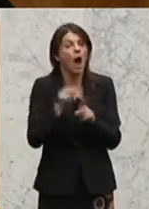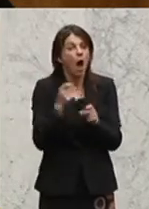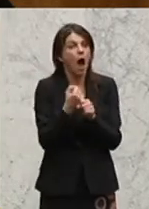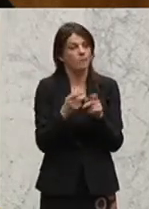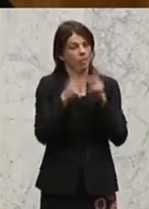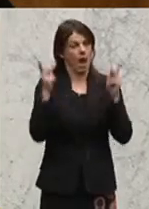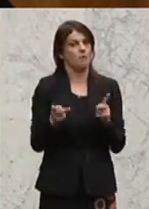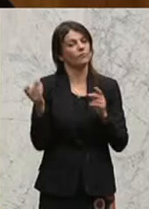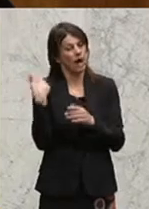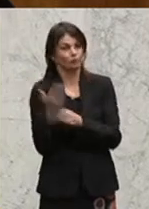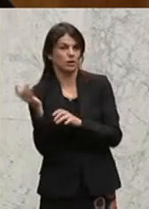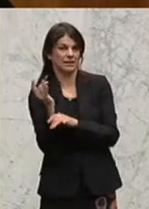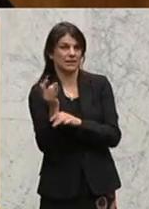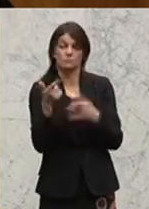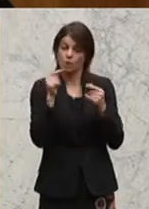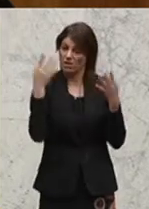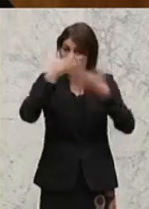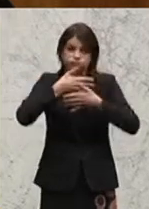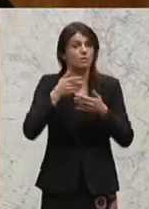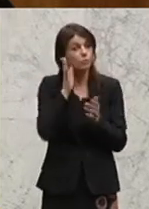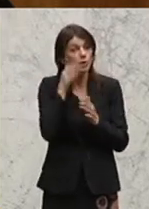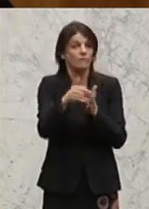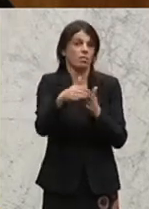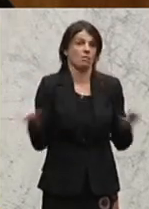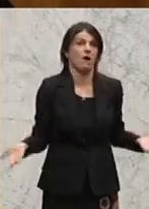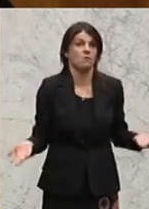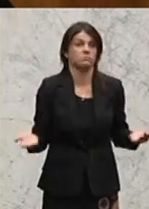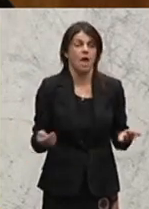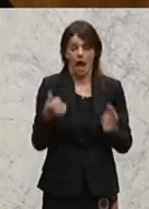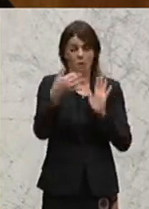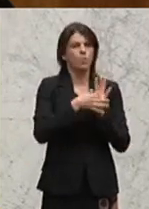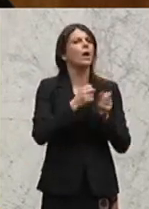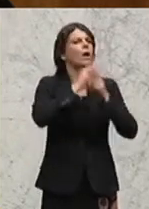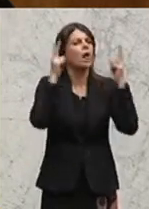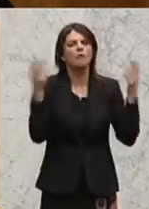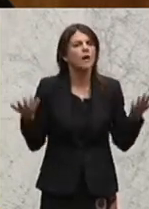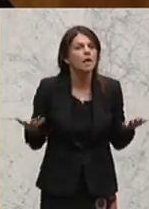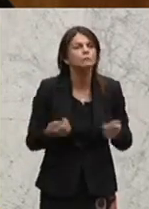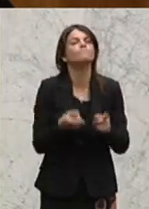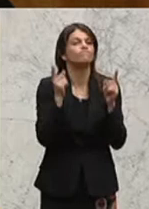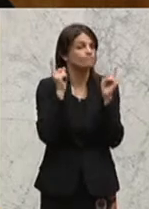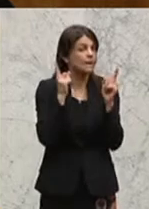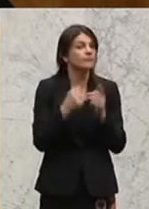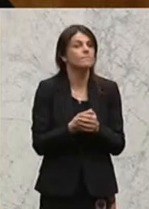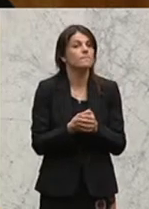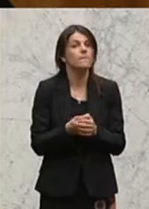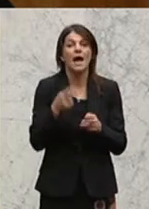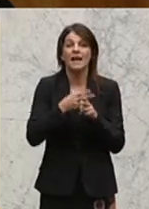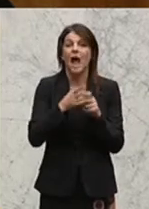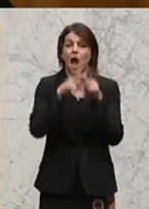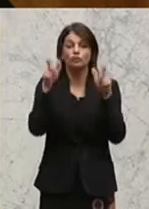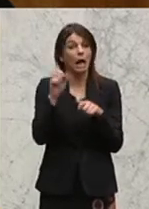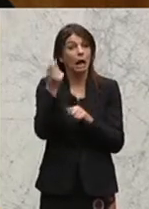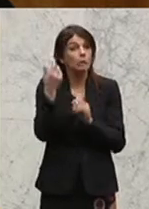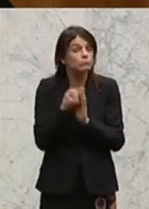Die Verwirrung wird fortgesetzt. Es wird einfach nur in einem Punkt Klarheit geschaffen, nämlich der, dass sich die Krankenanstalten Geld